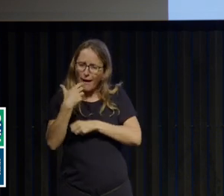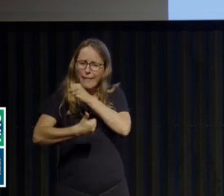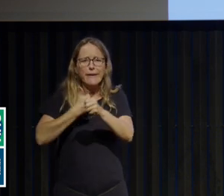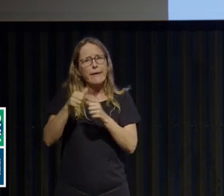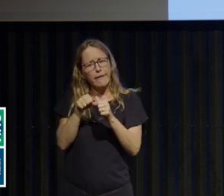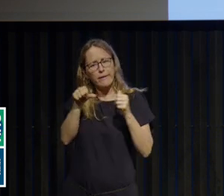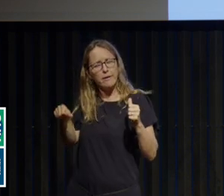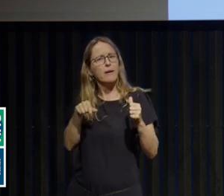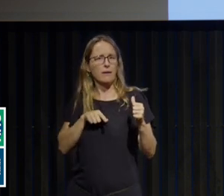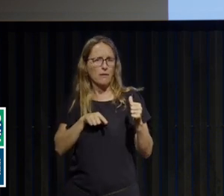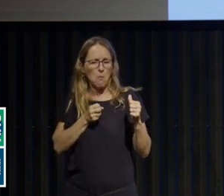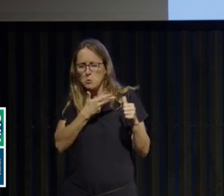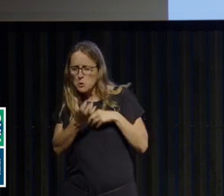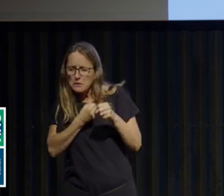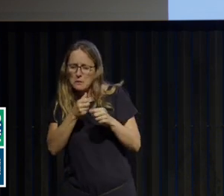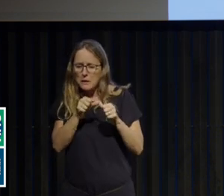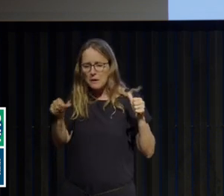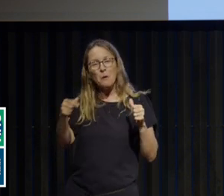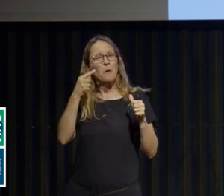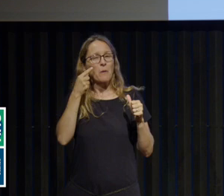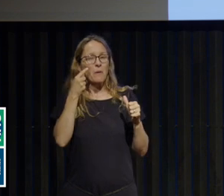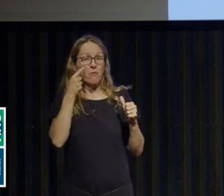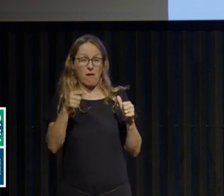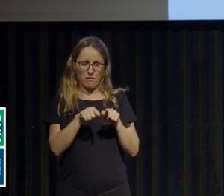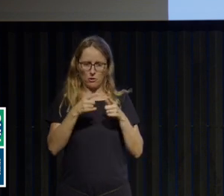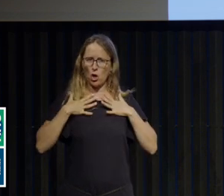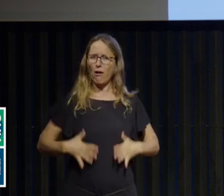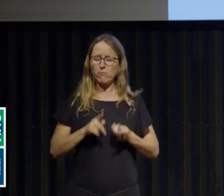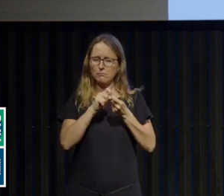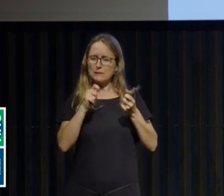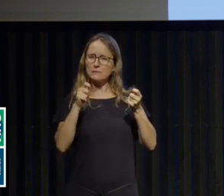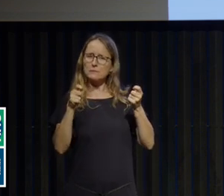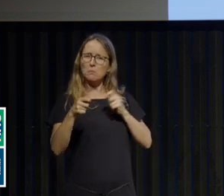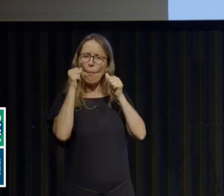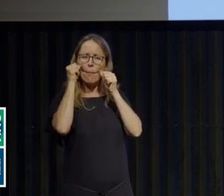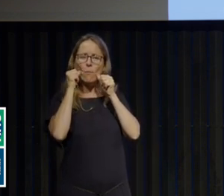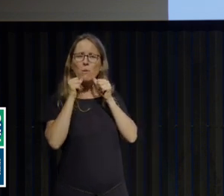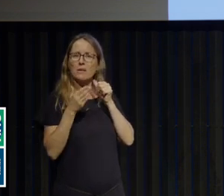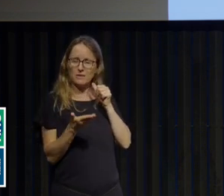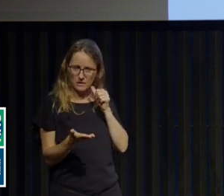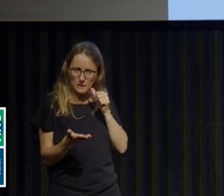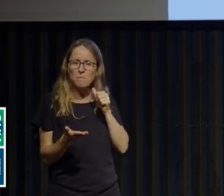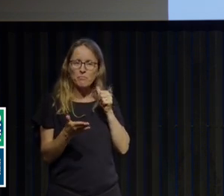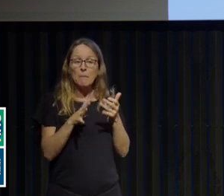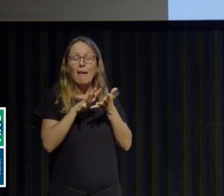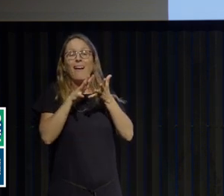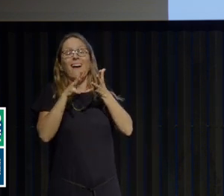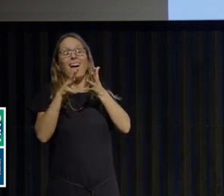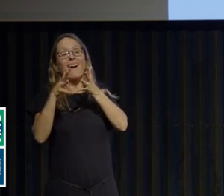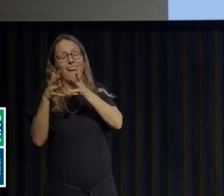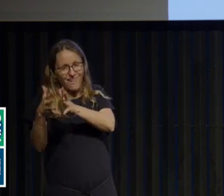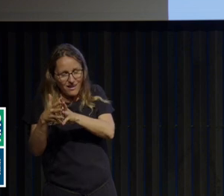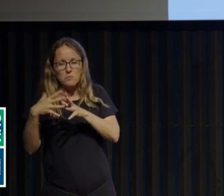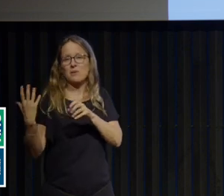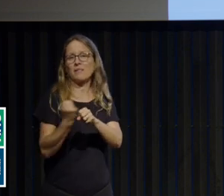transformations physiques qui ont donc conduit ces patientes vers la guérison. Voilà, peut-être,